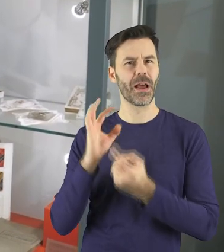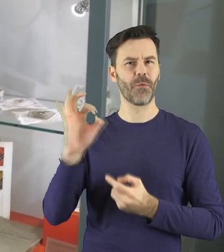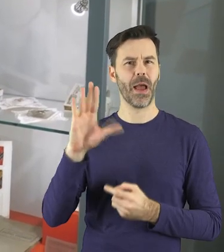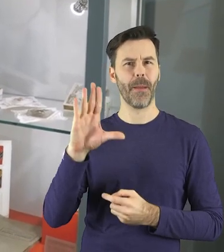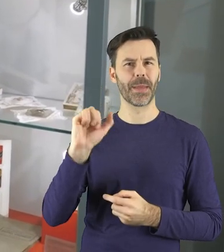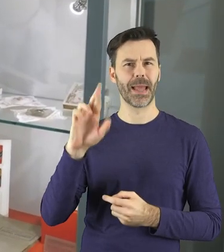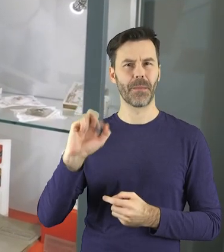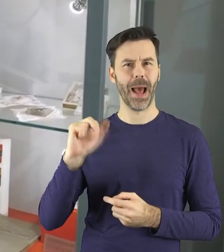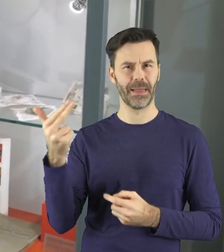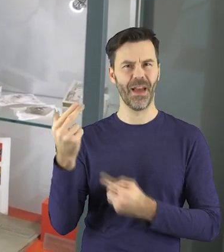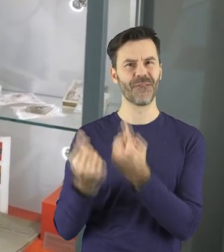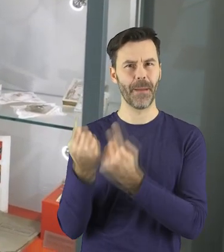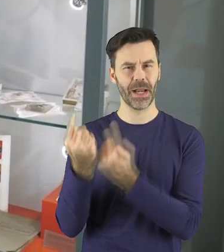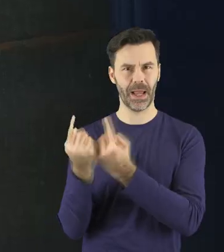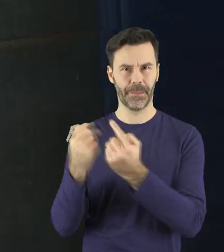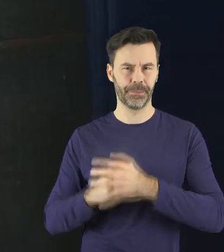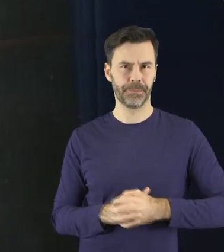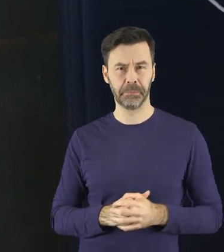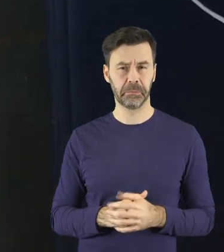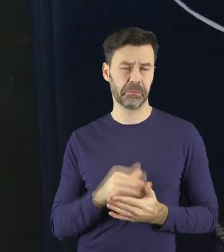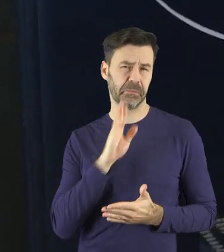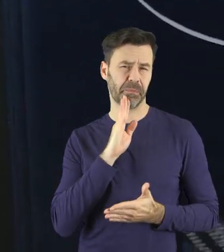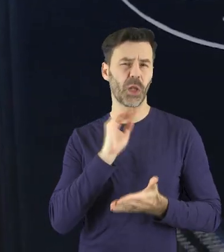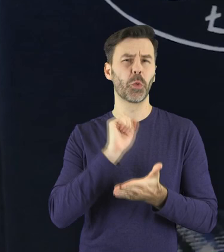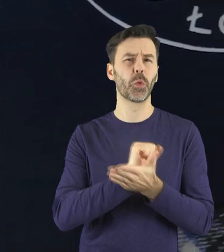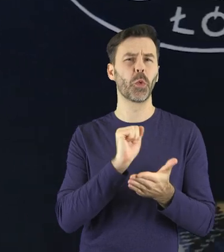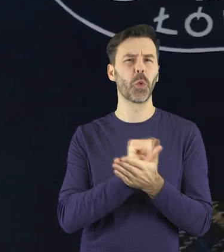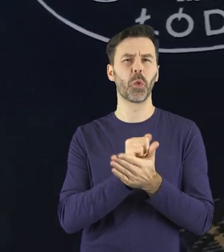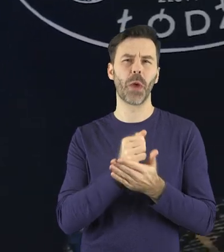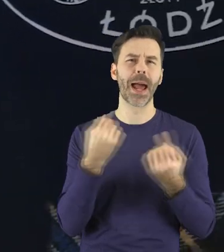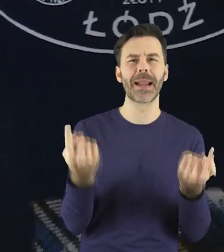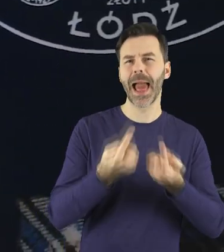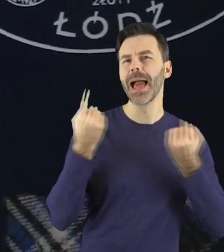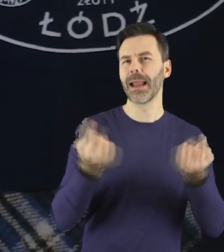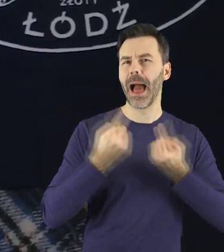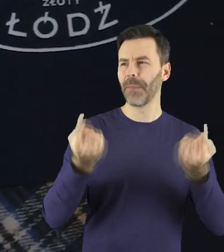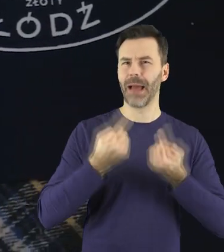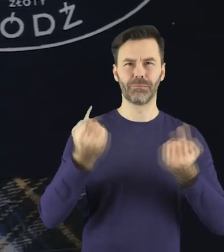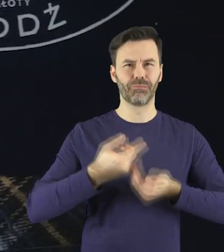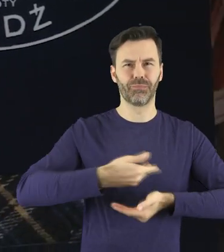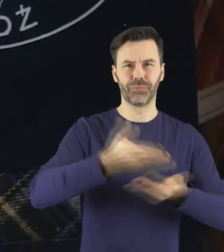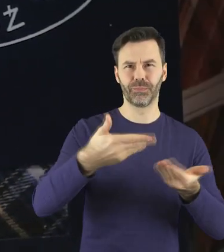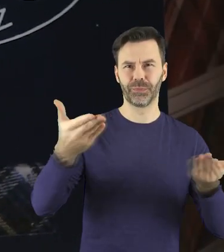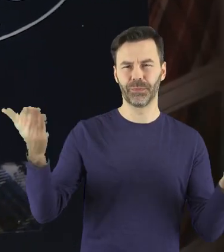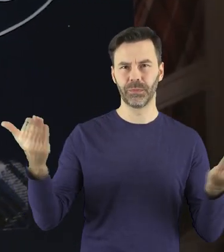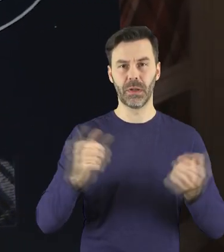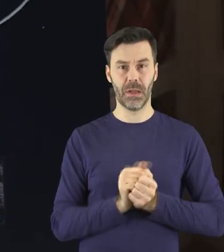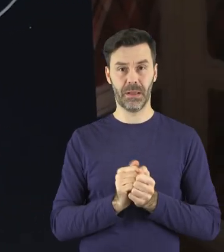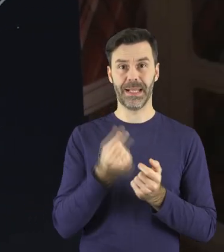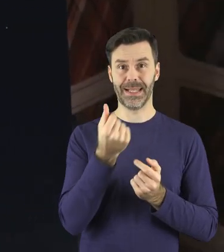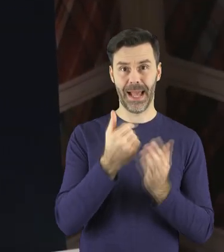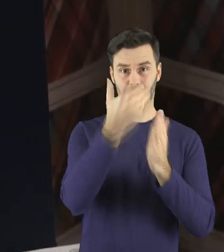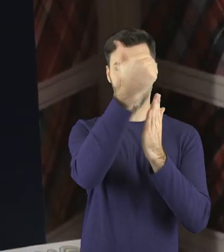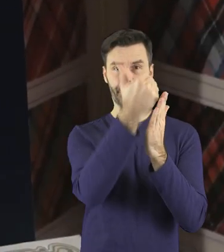Roberta Biedermana. Był to taki druk reklamowy spółki. Na kartach